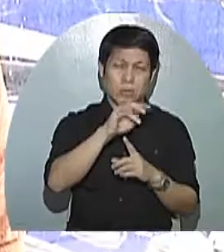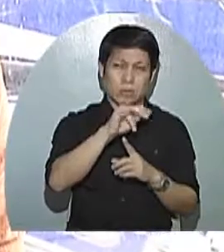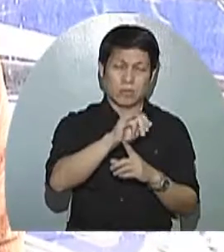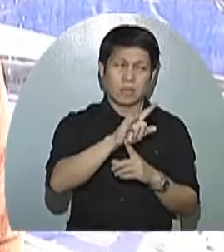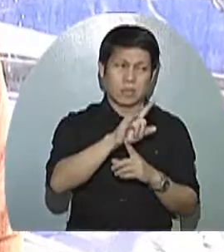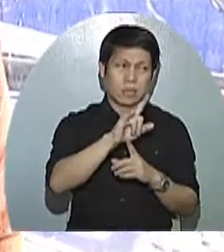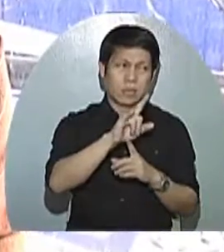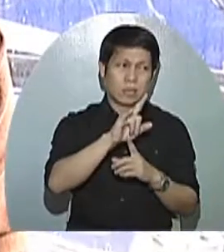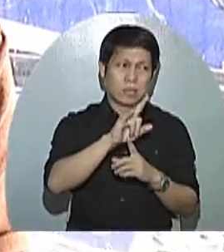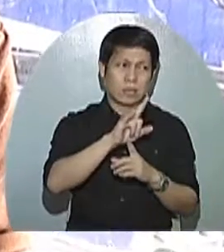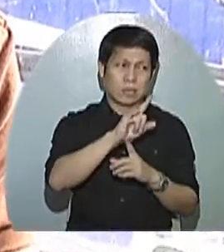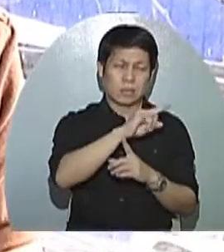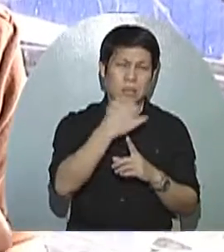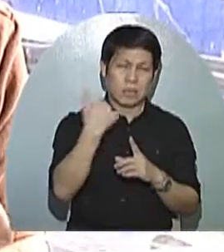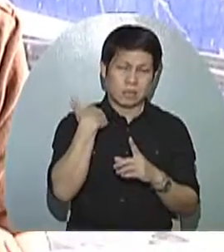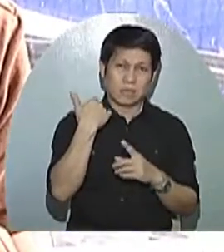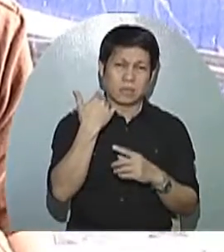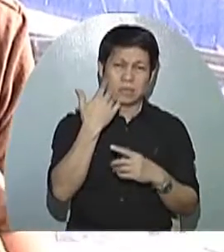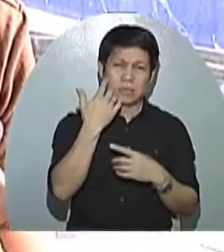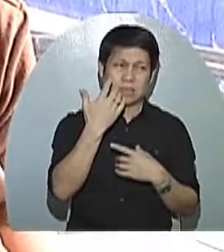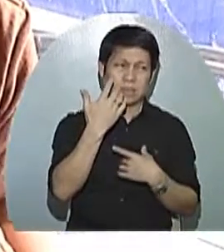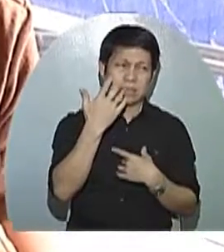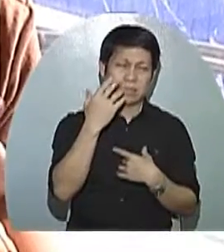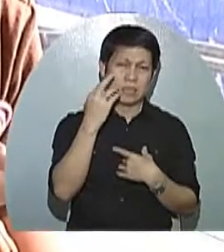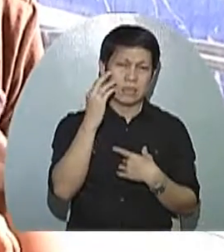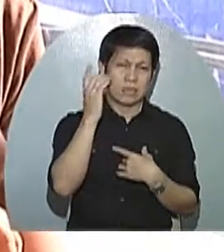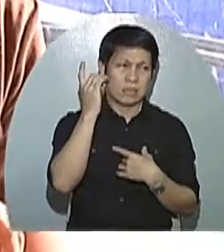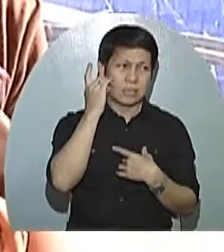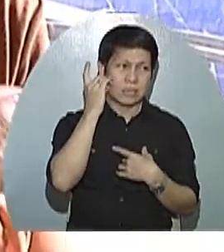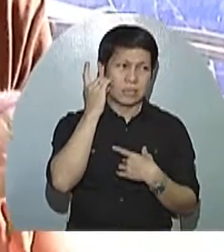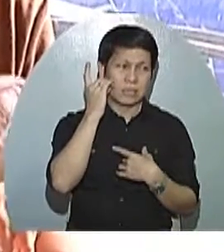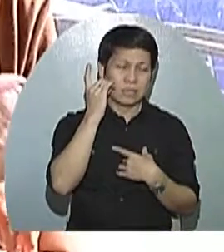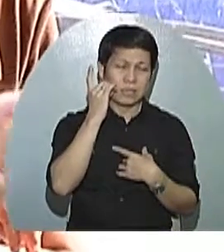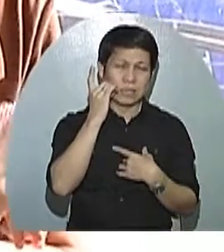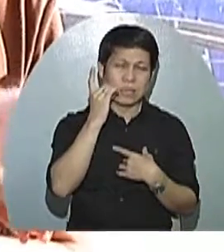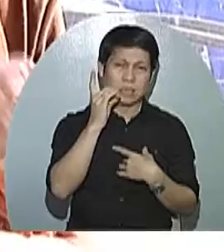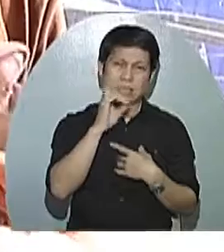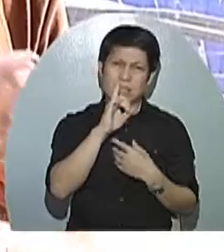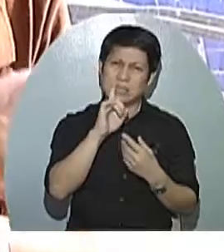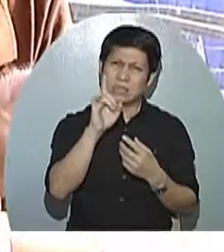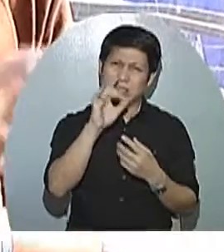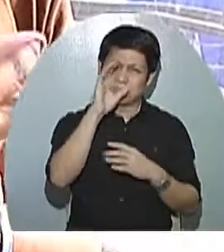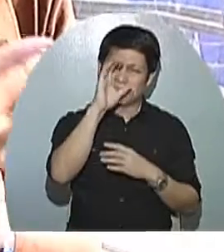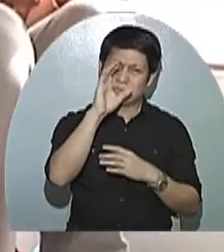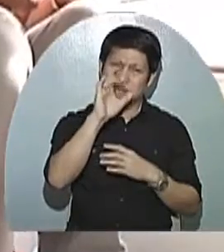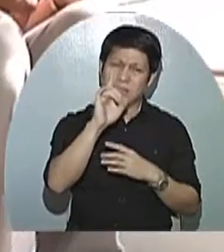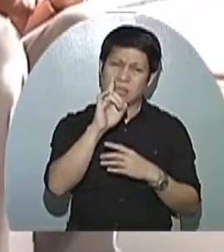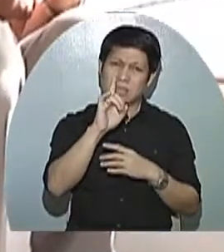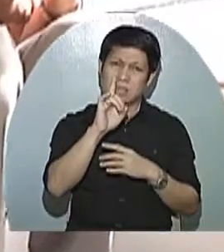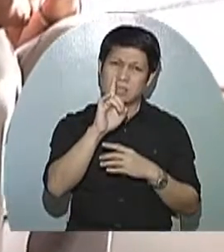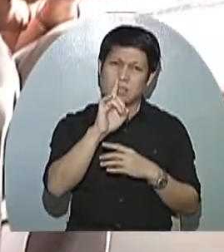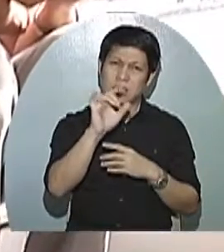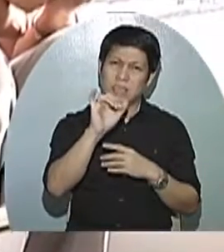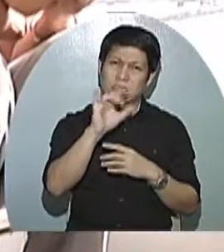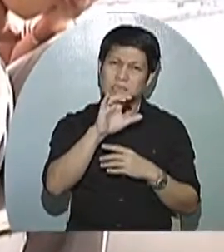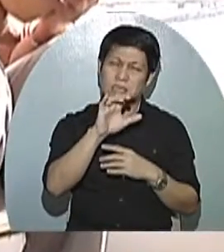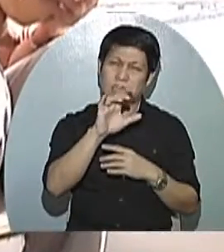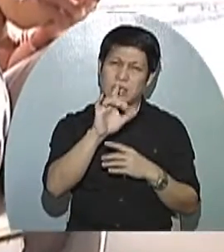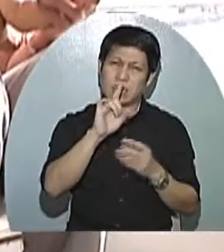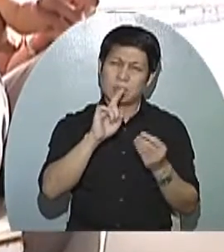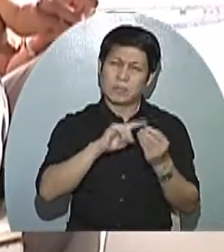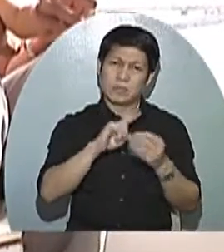Si Vince Reyes na nadiagnose na pagkakaroon ng rhabdomyosarcoma, ito ay isang cancer of soft tissues